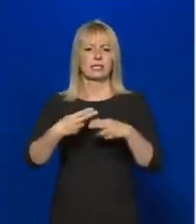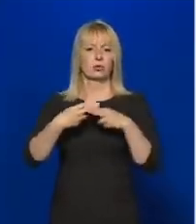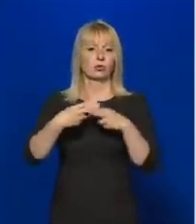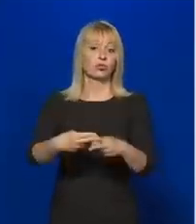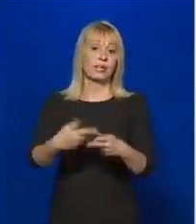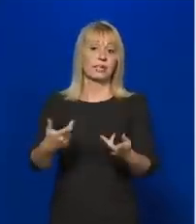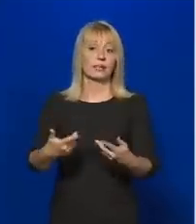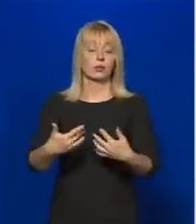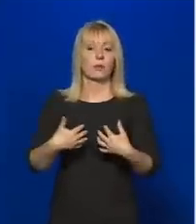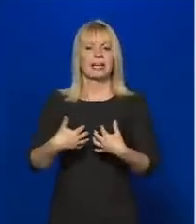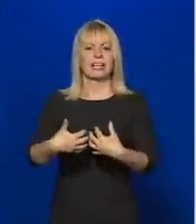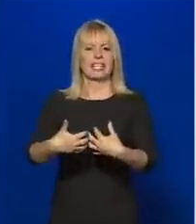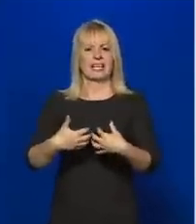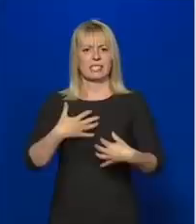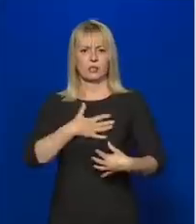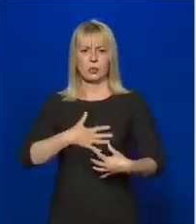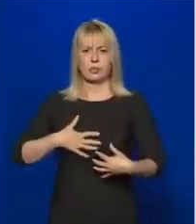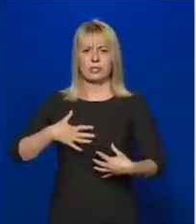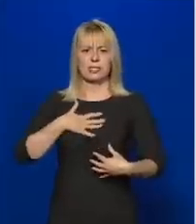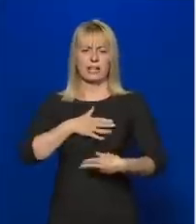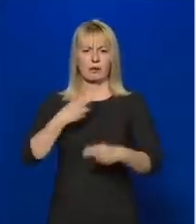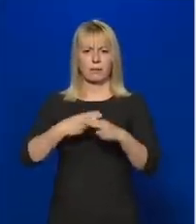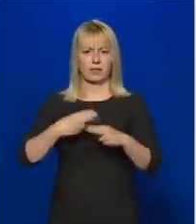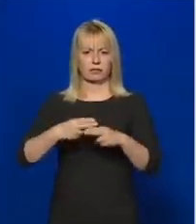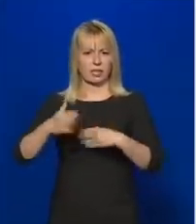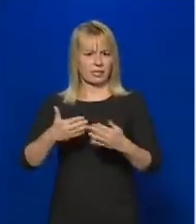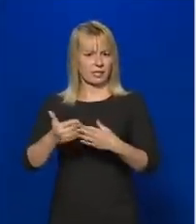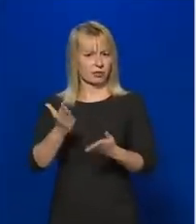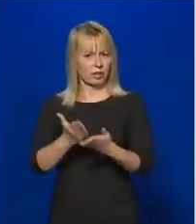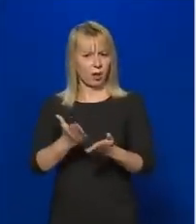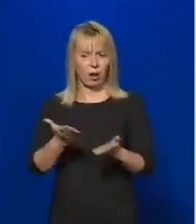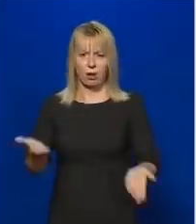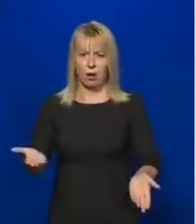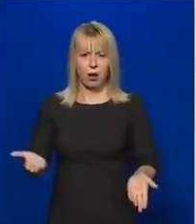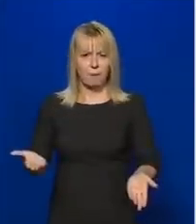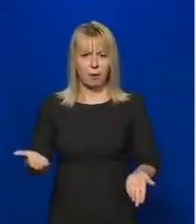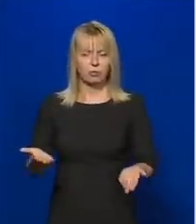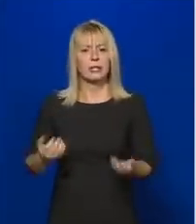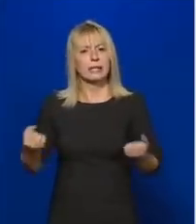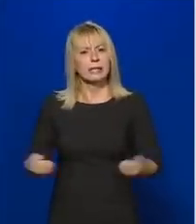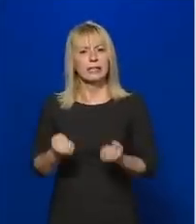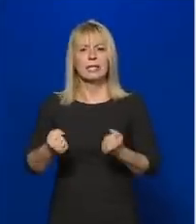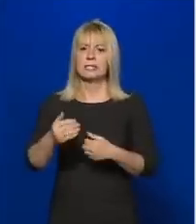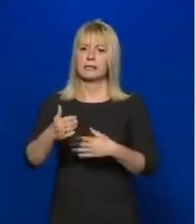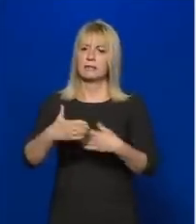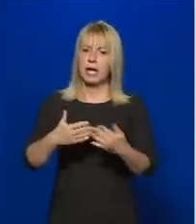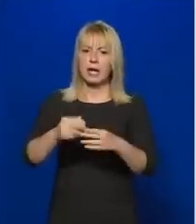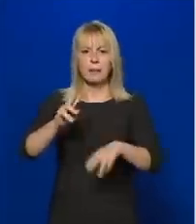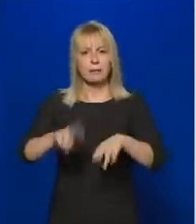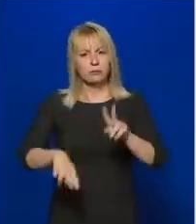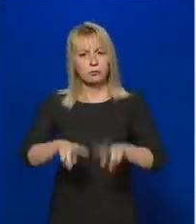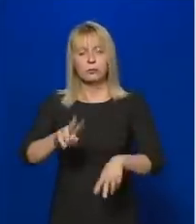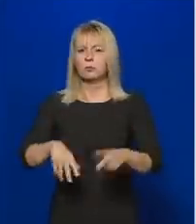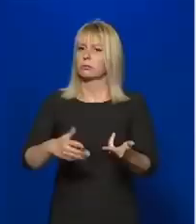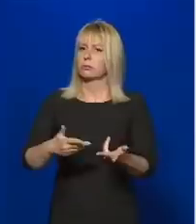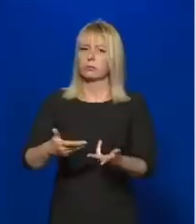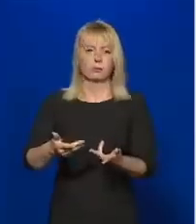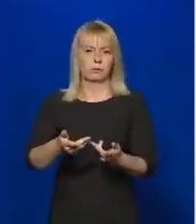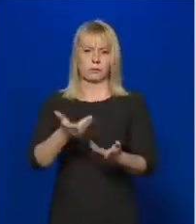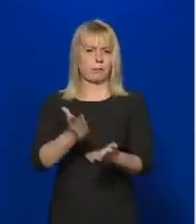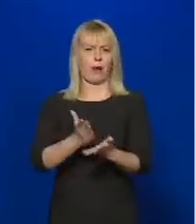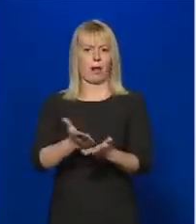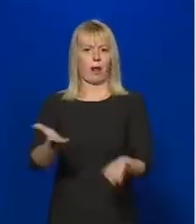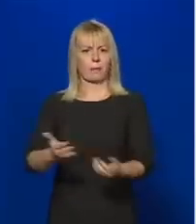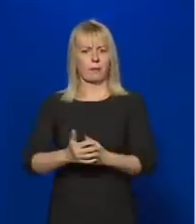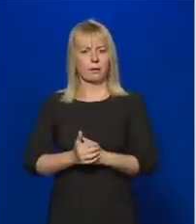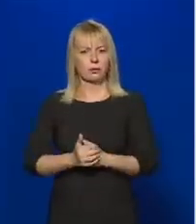szervi betegségekkel küzdő emberek kezelésére alkalmasak, intenzív terápiás kezelése azonban nem. Ezt a gyártó leírása